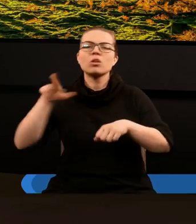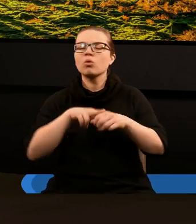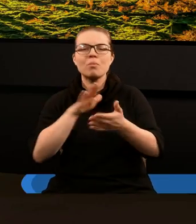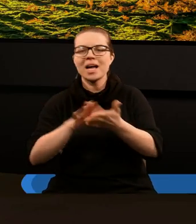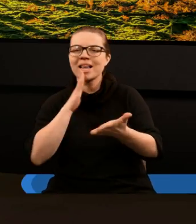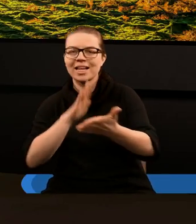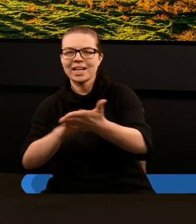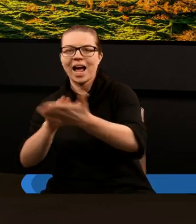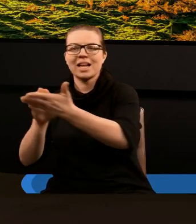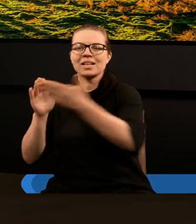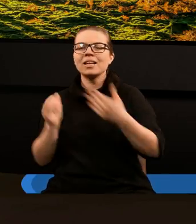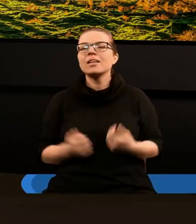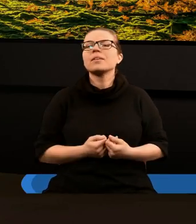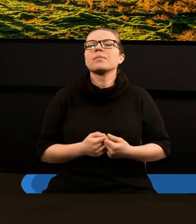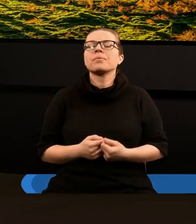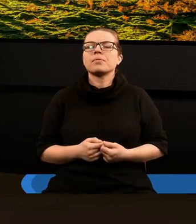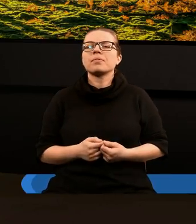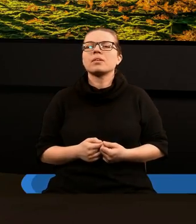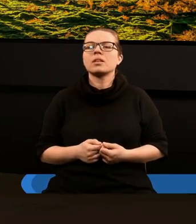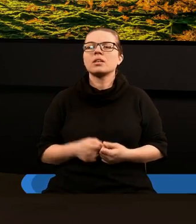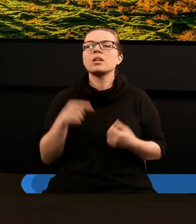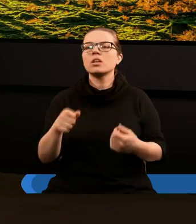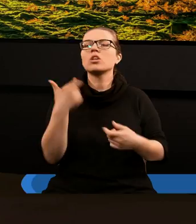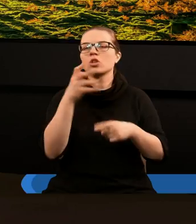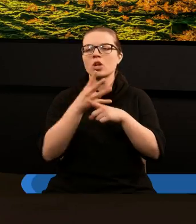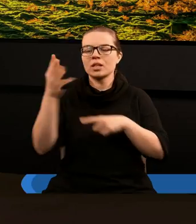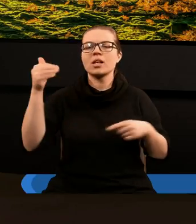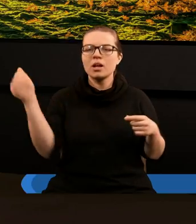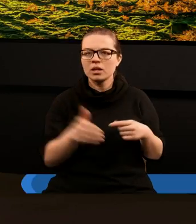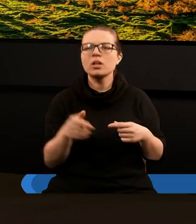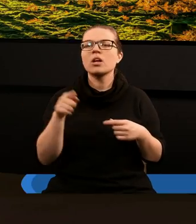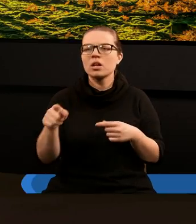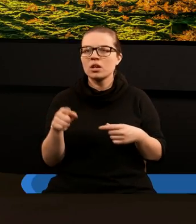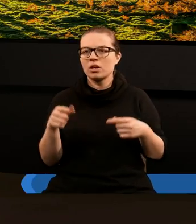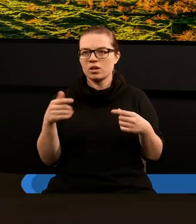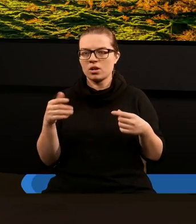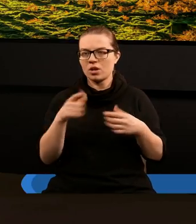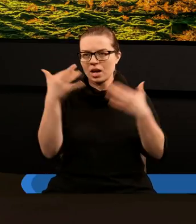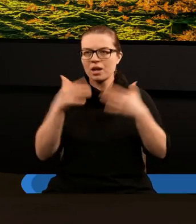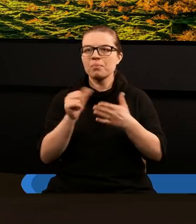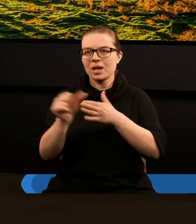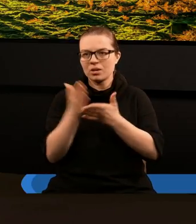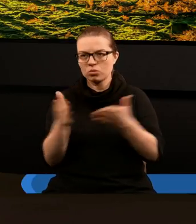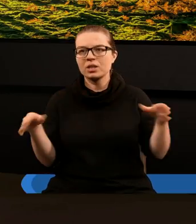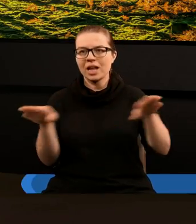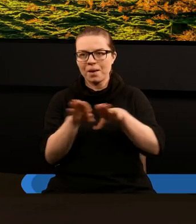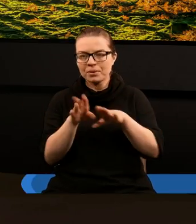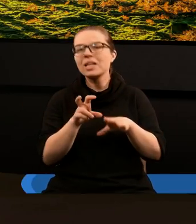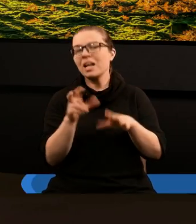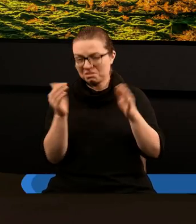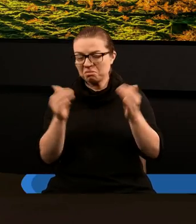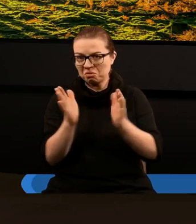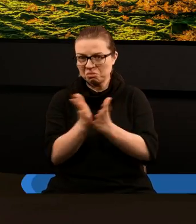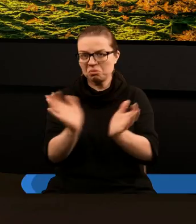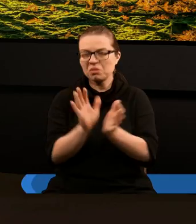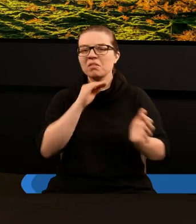są bez skazy. Czy 144 tysiące, ta liczba jest już zamknięta, czy dostęp do tej